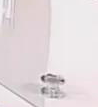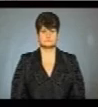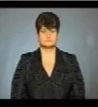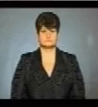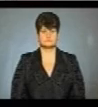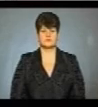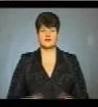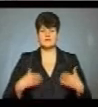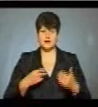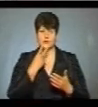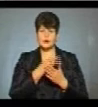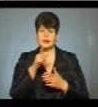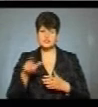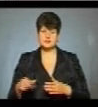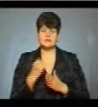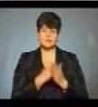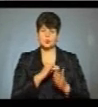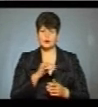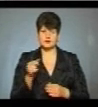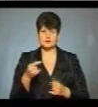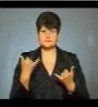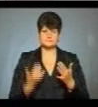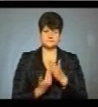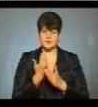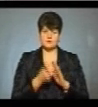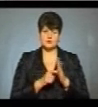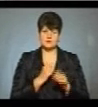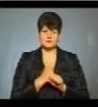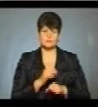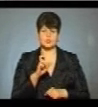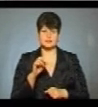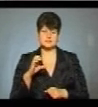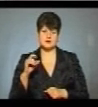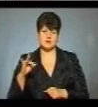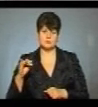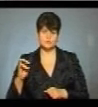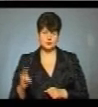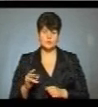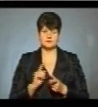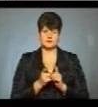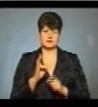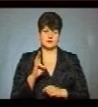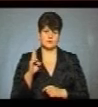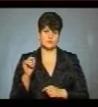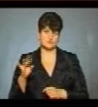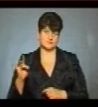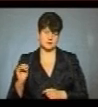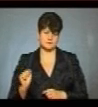Вітаю глядачів телеканалу ЮА Тернопіль. В ефірі новини у студії Богдана Сарабун. Сурдопереклад Надія Коцовська.